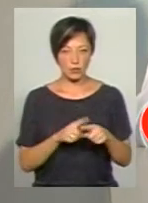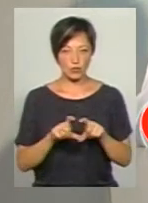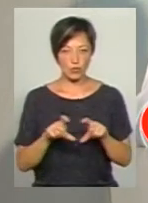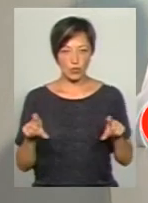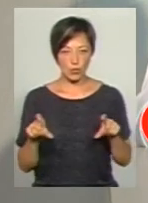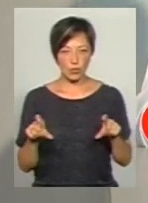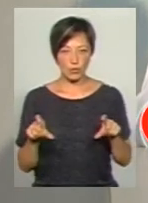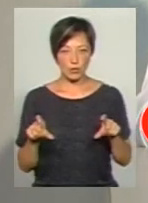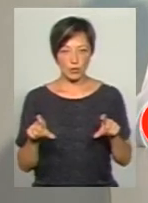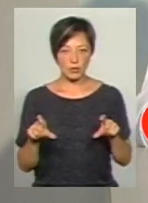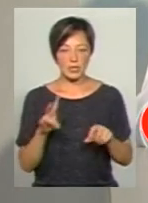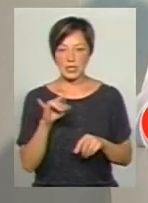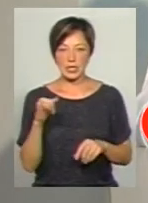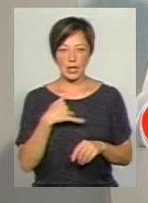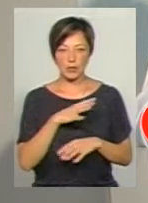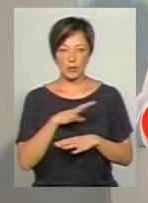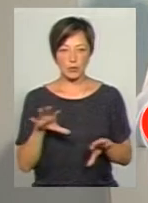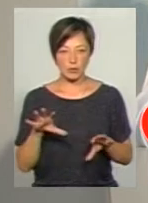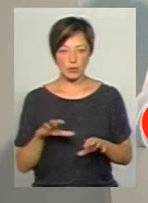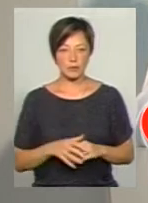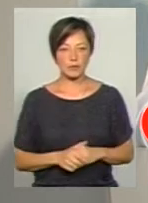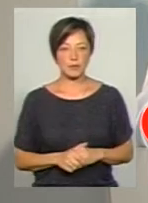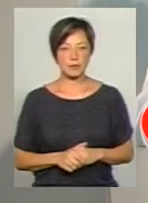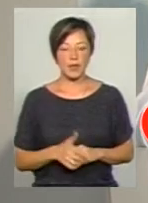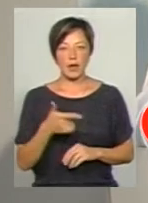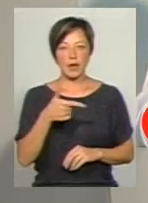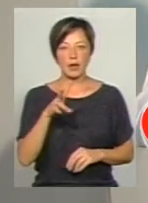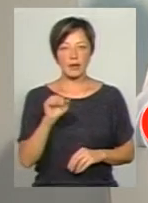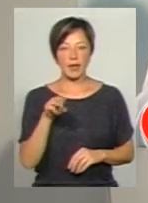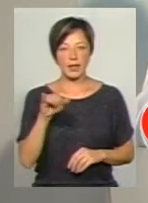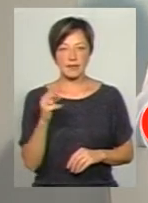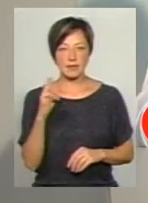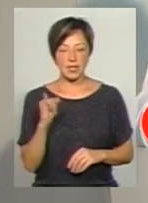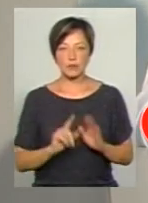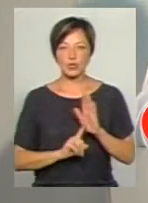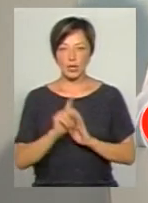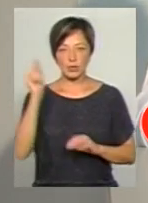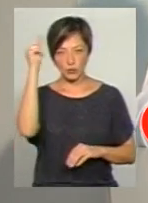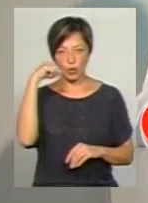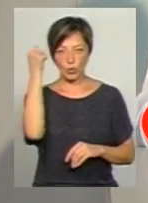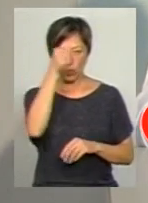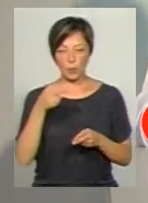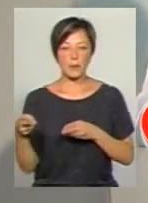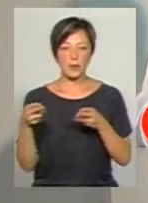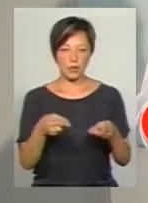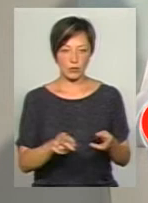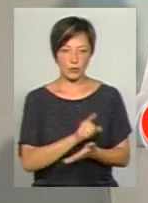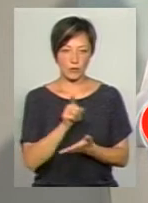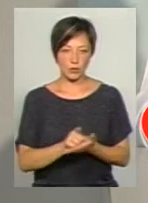Ні, я не був гнатівецькій школі. Я обов'язково з початку нового навчального року приїду.